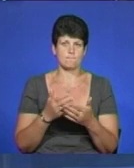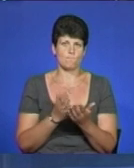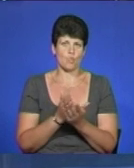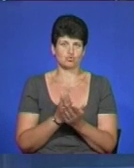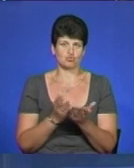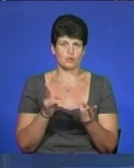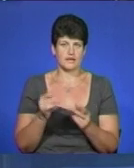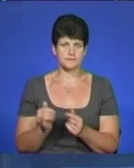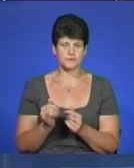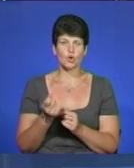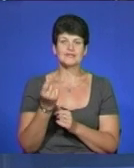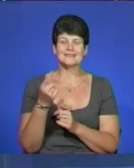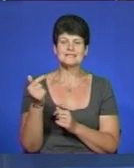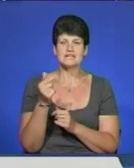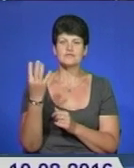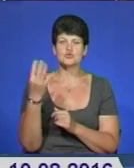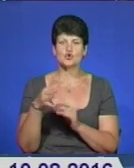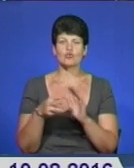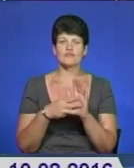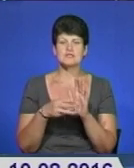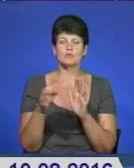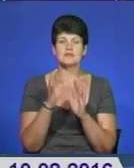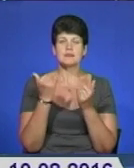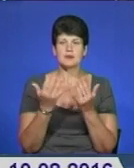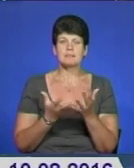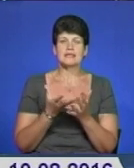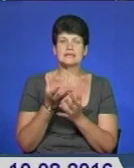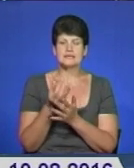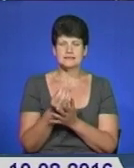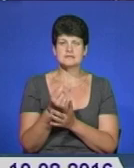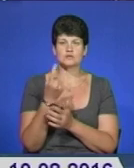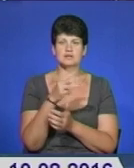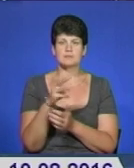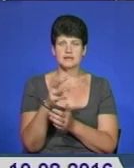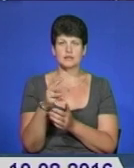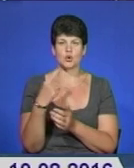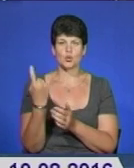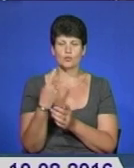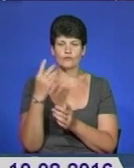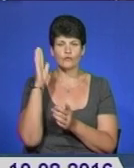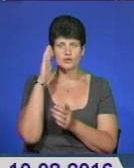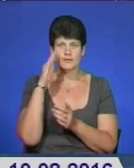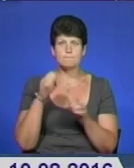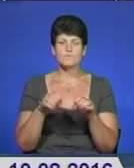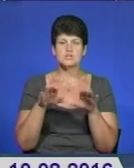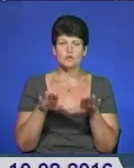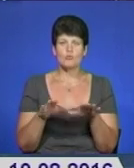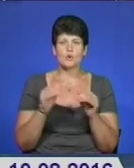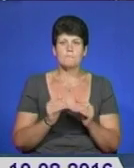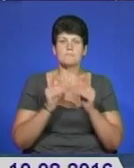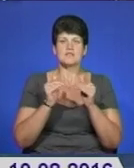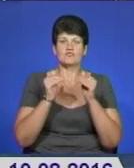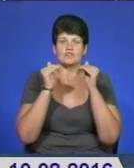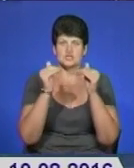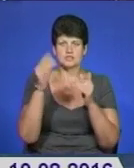11 гривень 48 копійок тепер платитимуть тернополяни за метр кубічний холодної води. Постанова про підвищення тарифів на